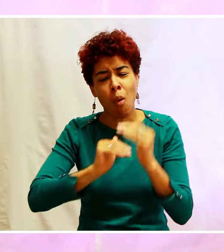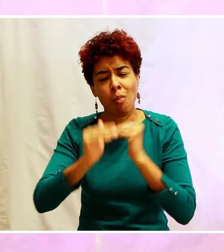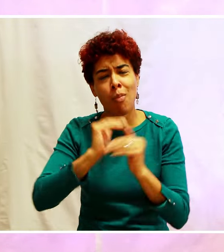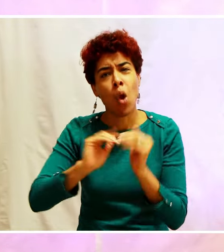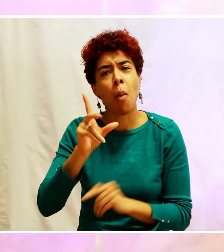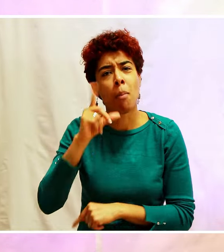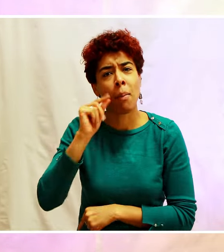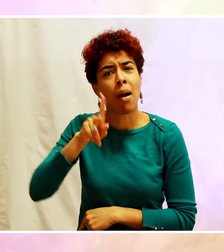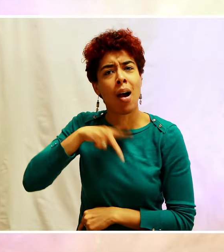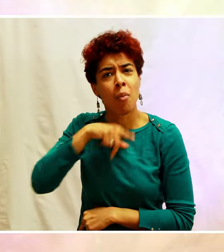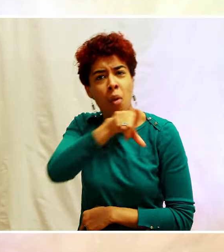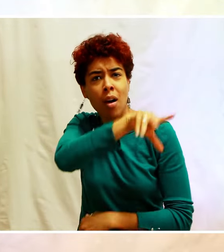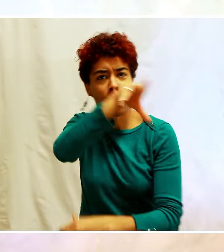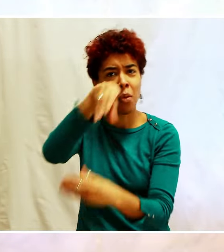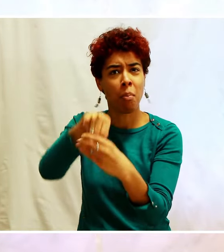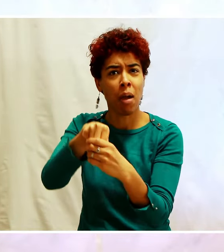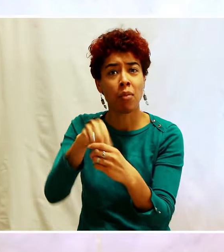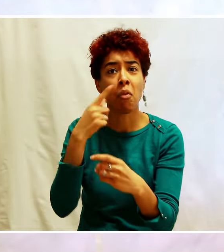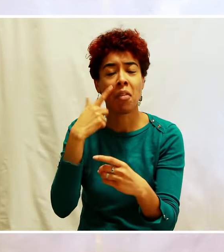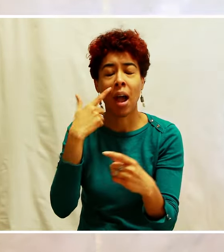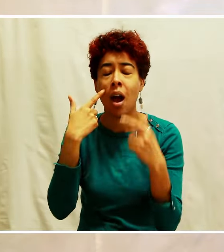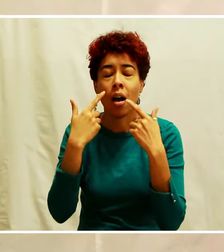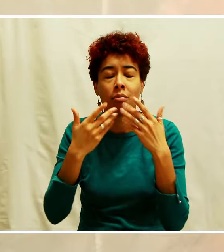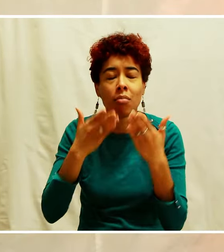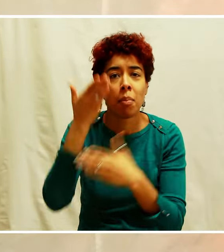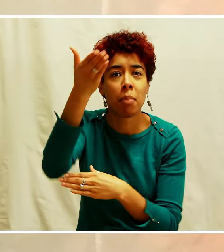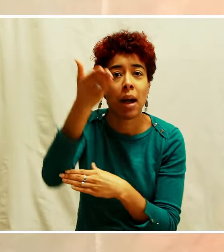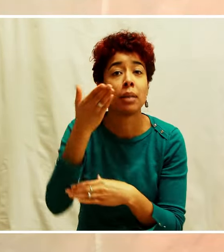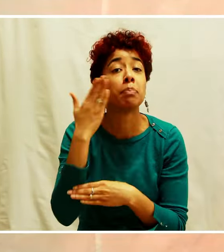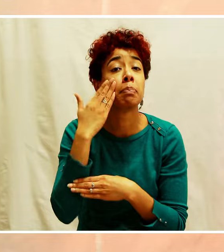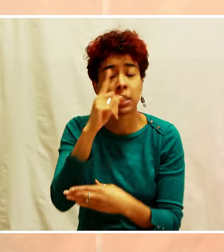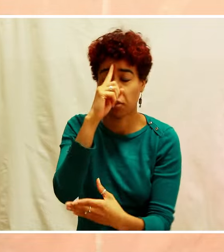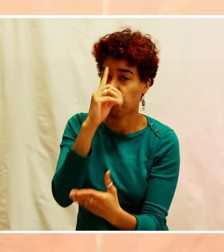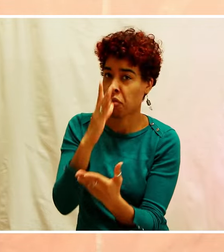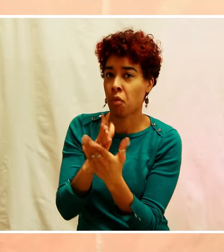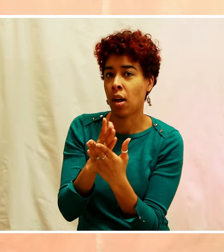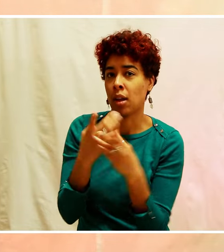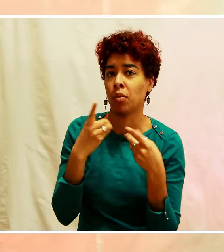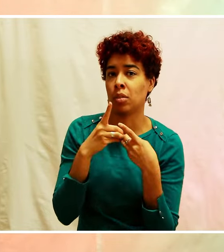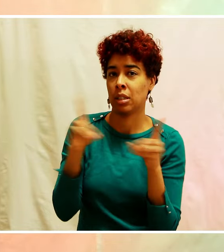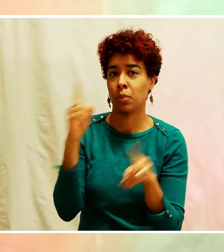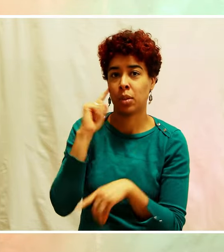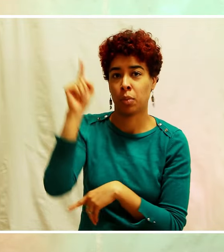ce qu va faire à travers vous si vous êtes simplement dans la foi et disponible pour lui.